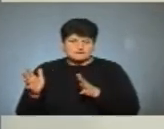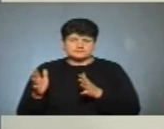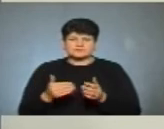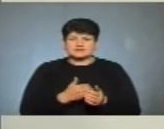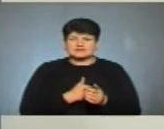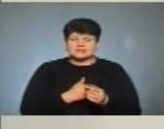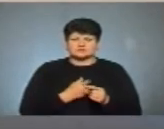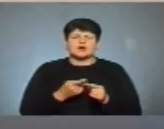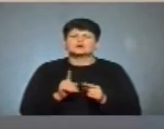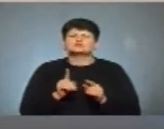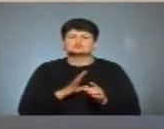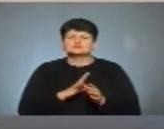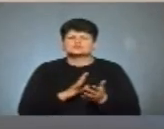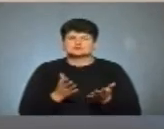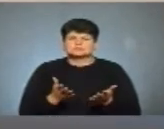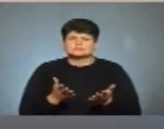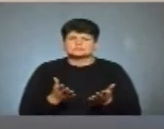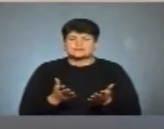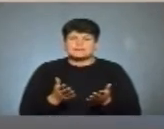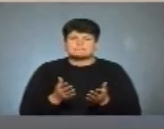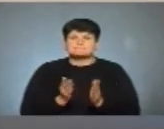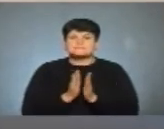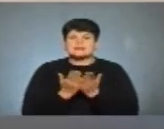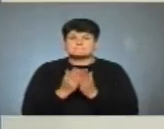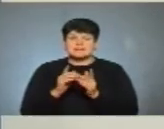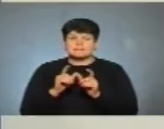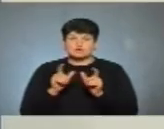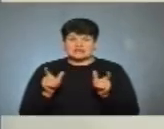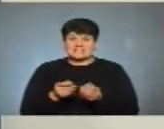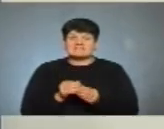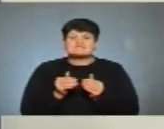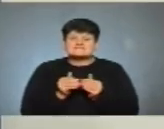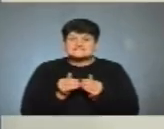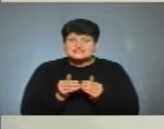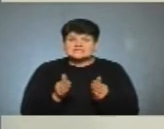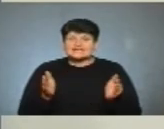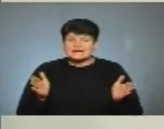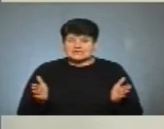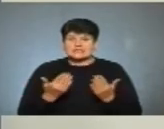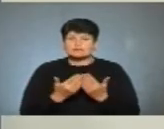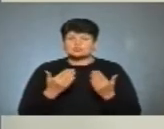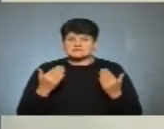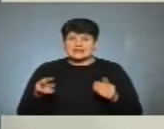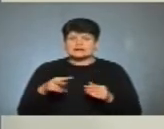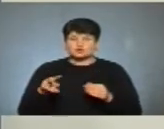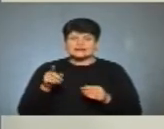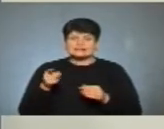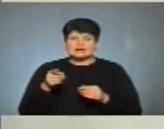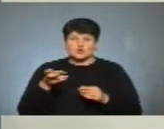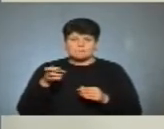А що саме відбулося? Що відбулося? При бібліотеці відкрився музей, музей літературне Тернопіля.